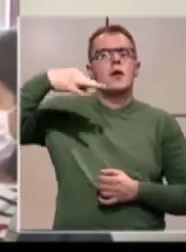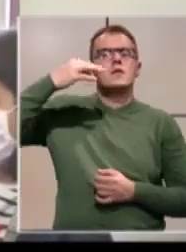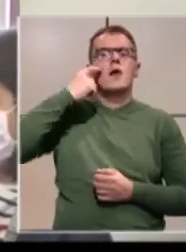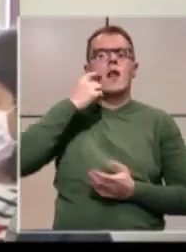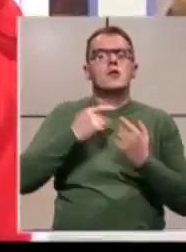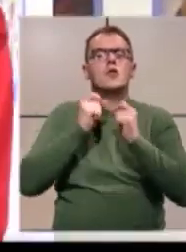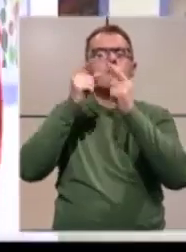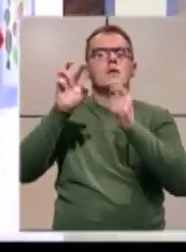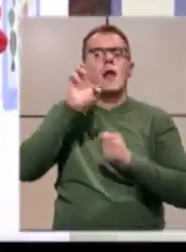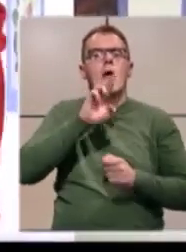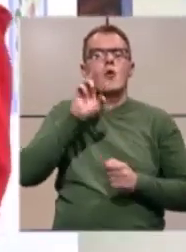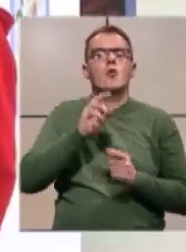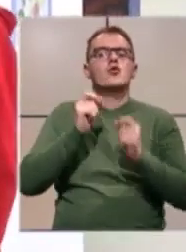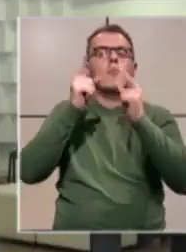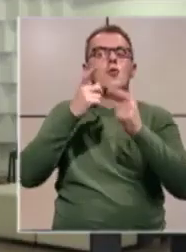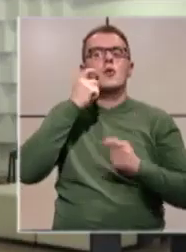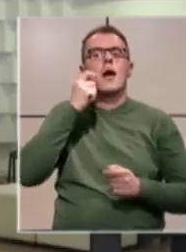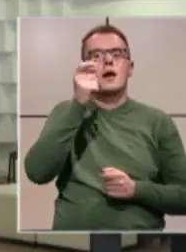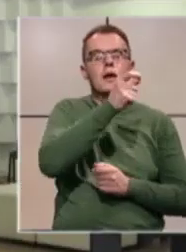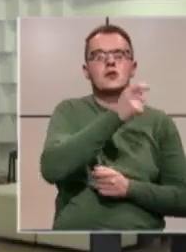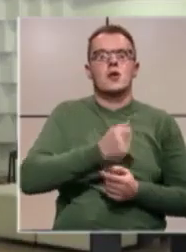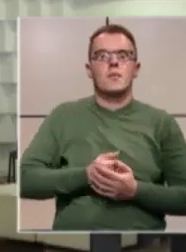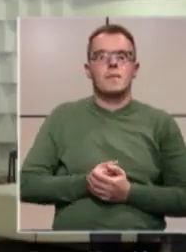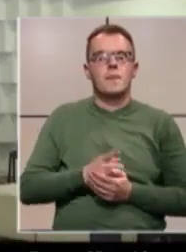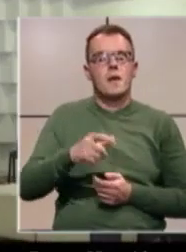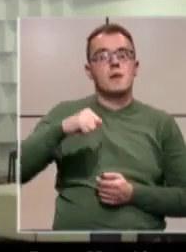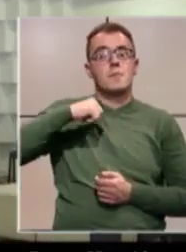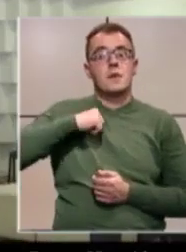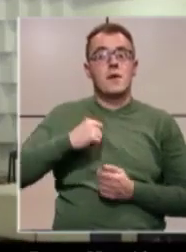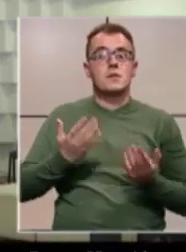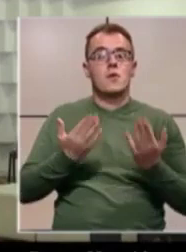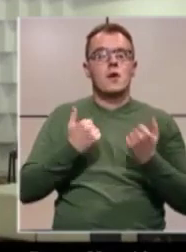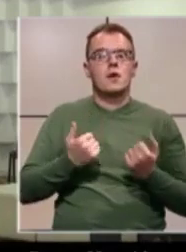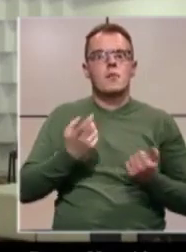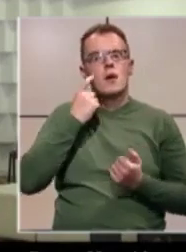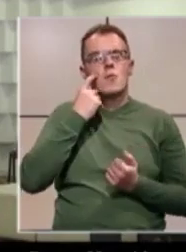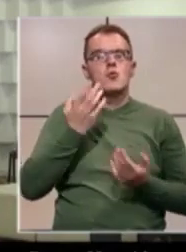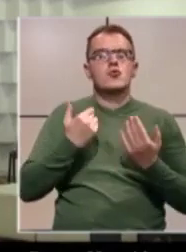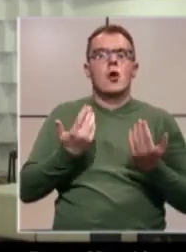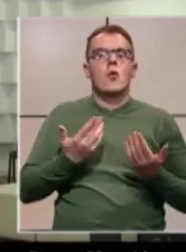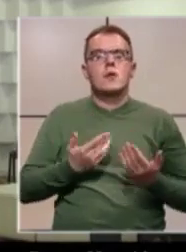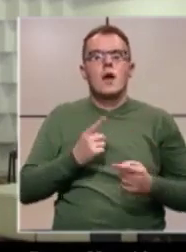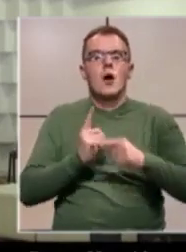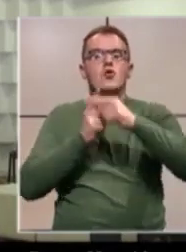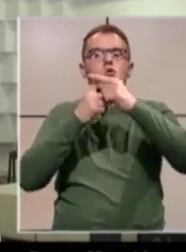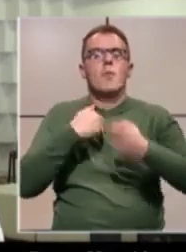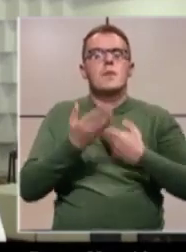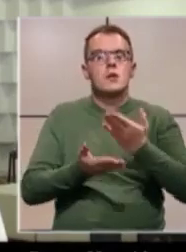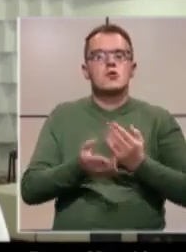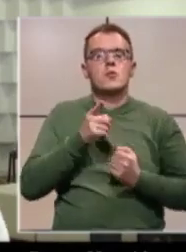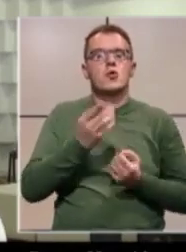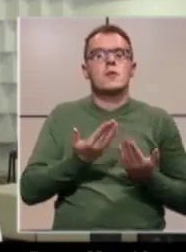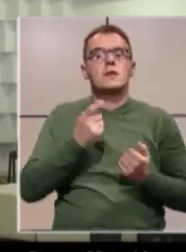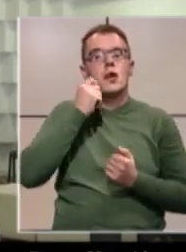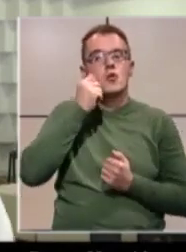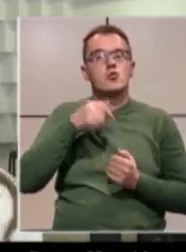način poslala ekološke poruke građanima. Prijavljamo se prvenstveno da bi pokušalo nekako da doprinosimo tome da se ljudi